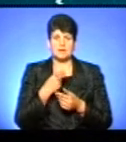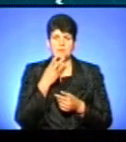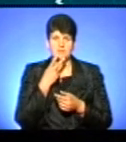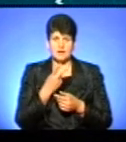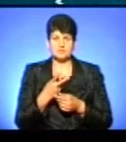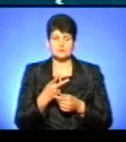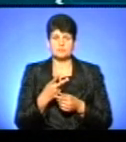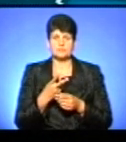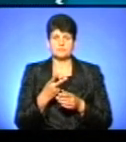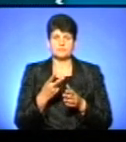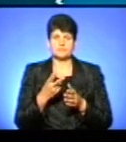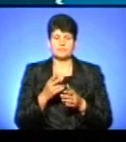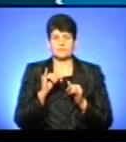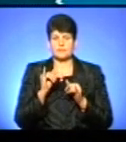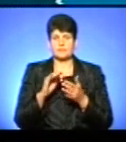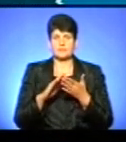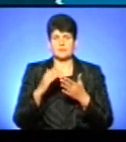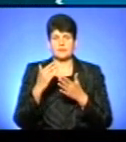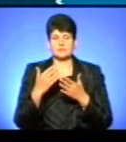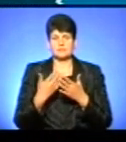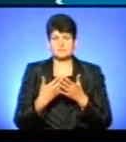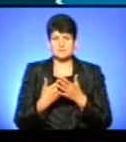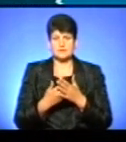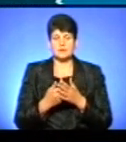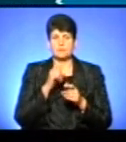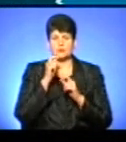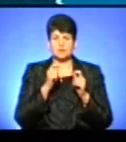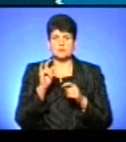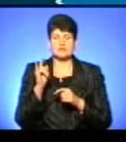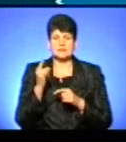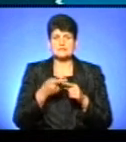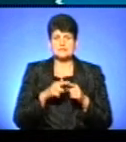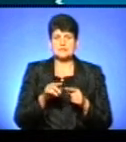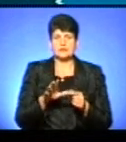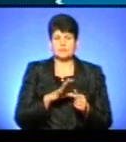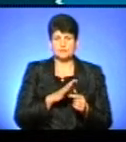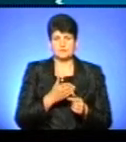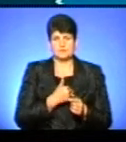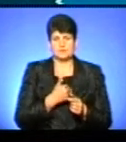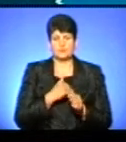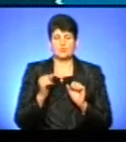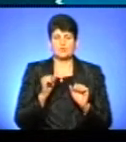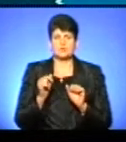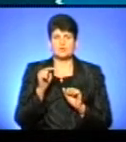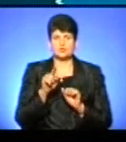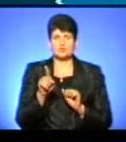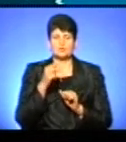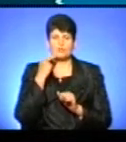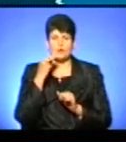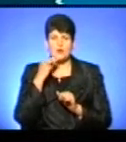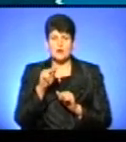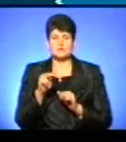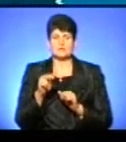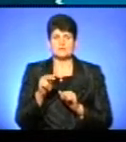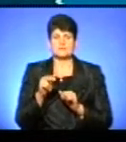втішну статистику і, власне, подарунки малюка – це було такою ініціативою уряду для того, щоб, можливо, покращити